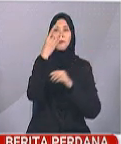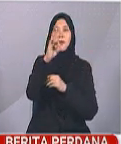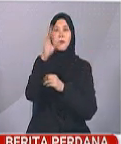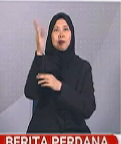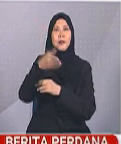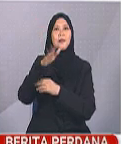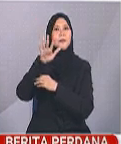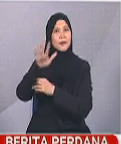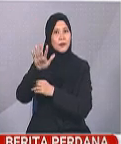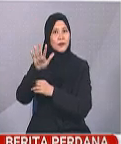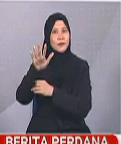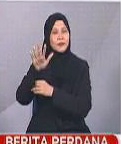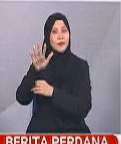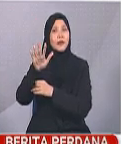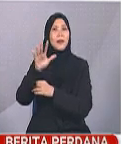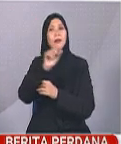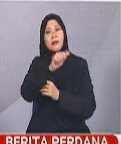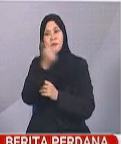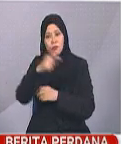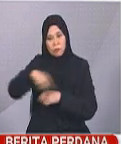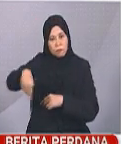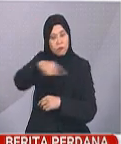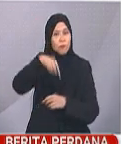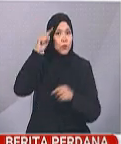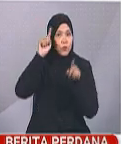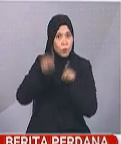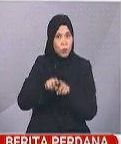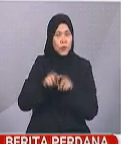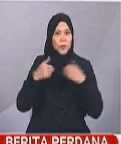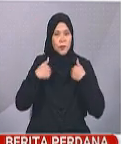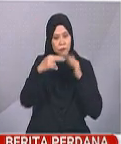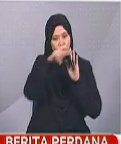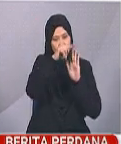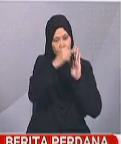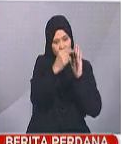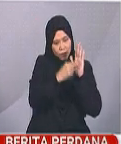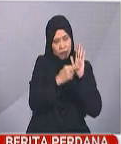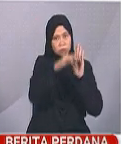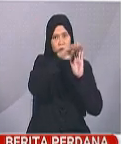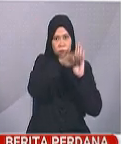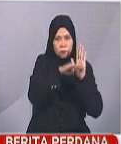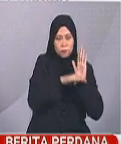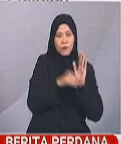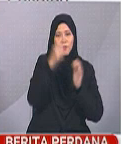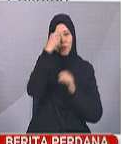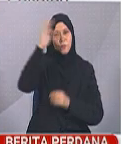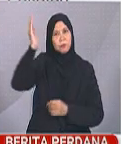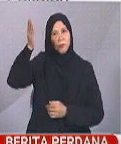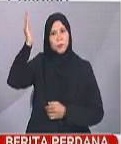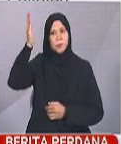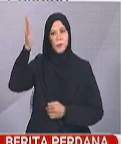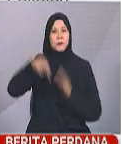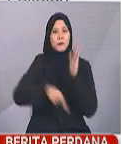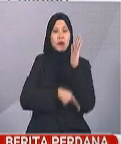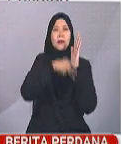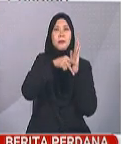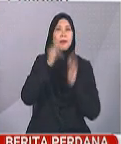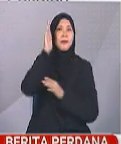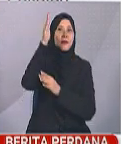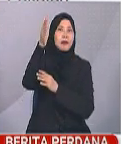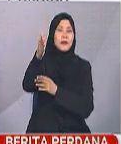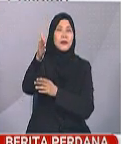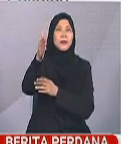18 Mei nanti. Selain bersetuju mengemukakan beberapa rang undang-undang yang berkaitan bagi dibentangkan dalam sidang Parlimen akan datang,